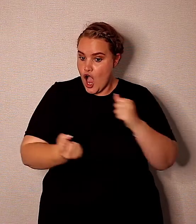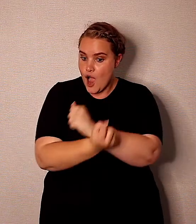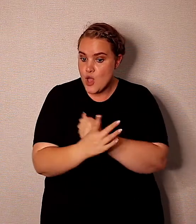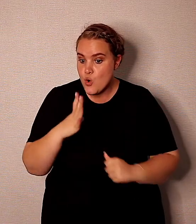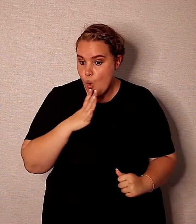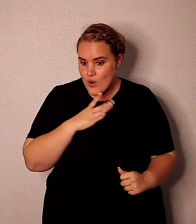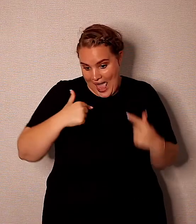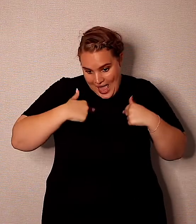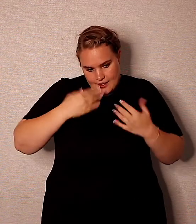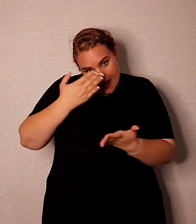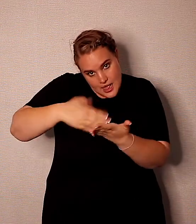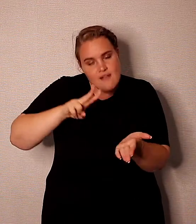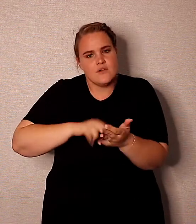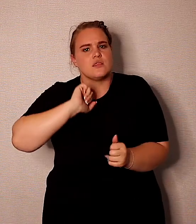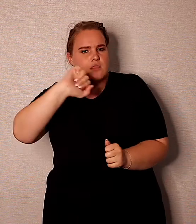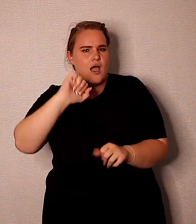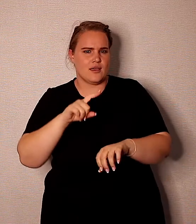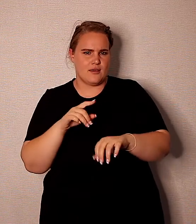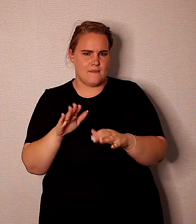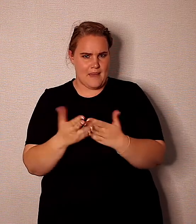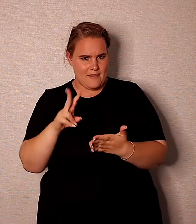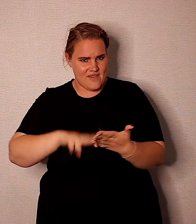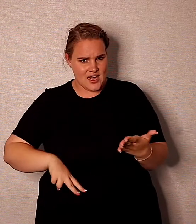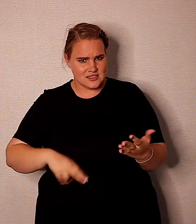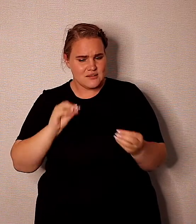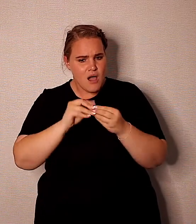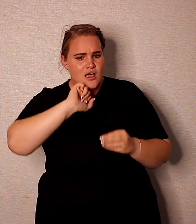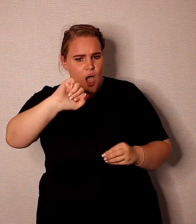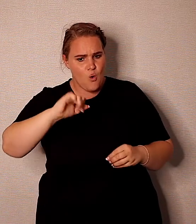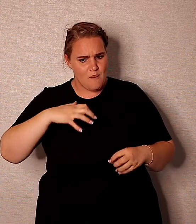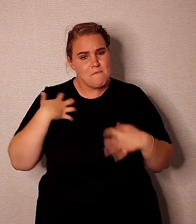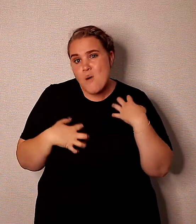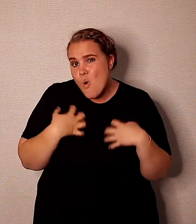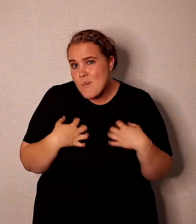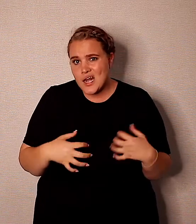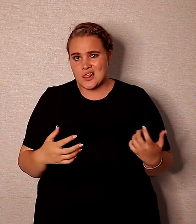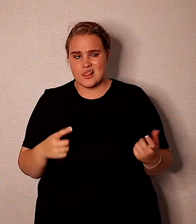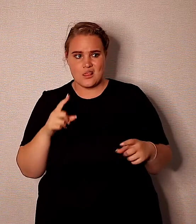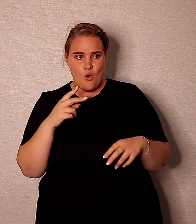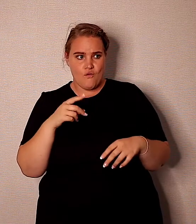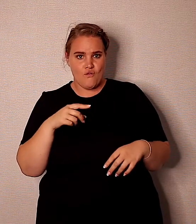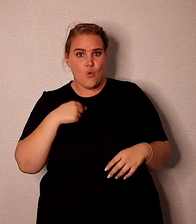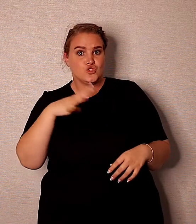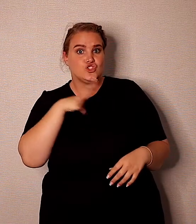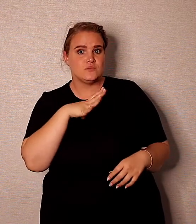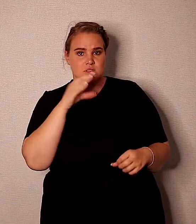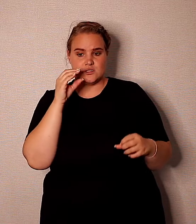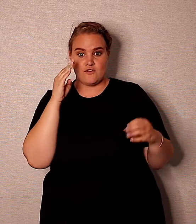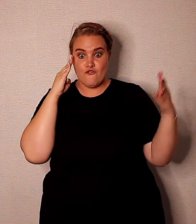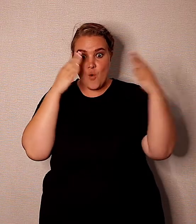nog nie plaasgevind en ek is deel van daar die skrif. Maak het jou opgewonde, maak het jou bekommerd, want baie keer verloor ons